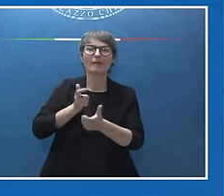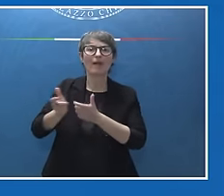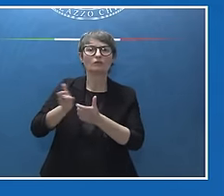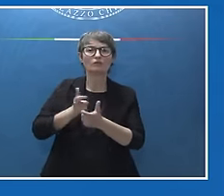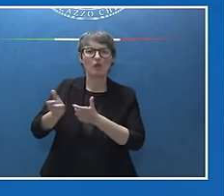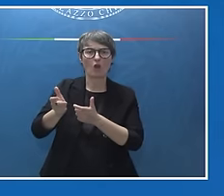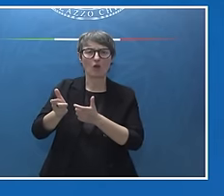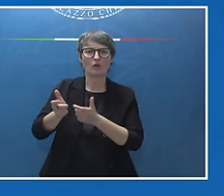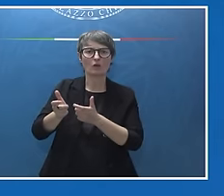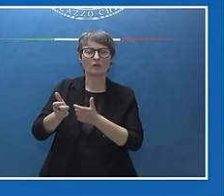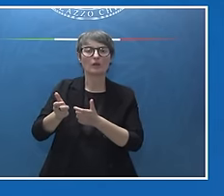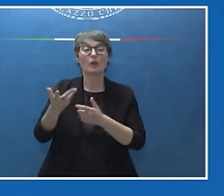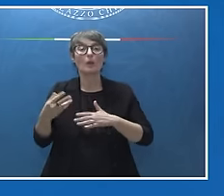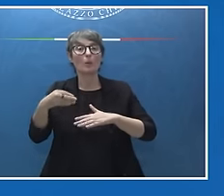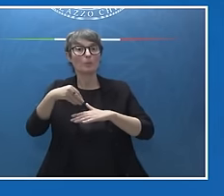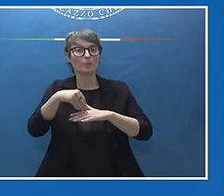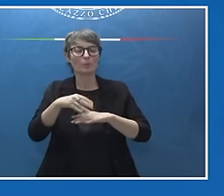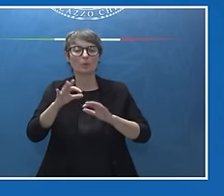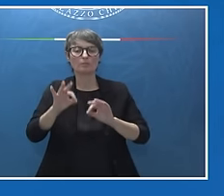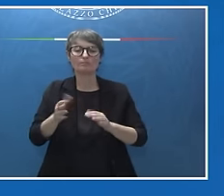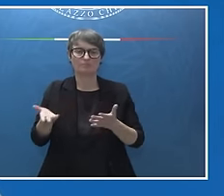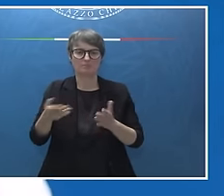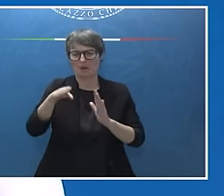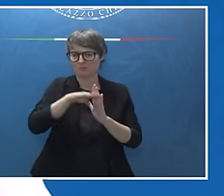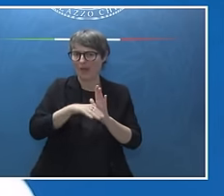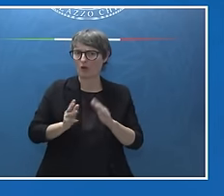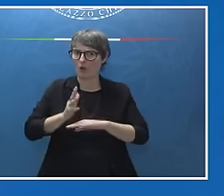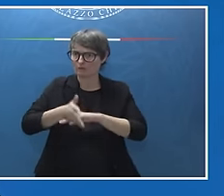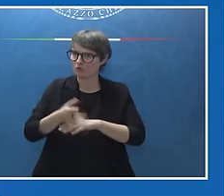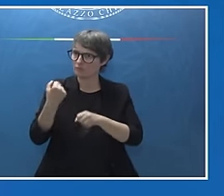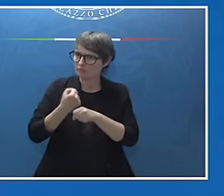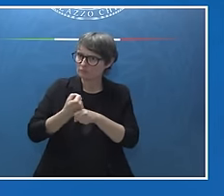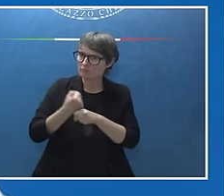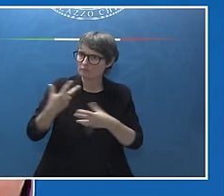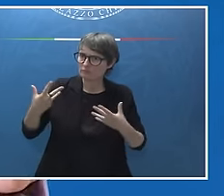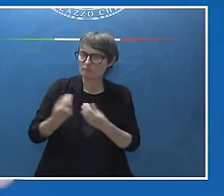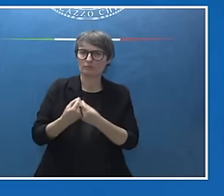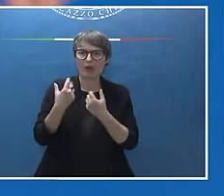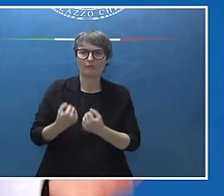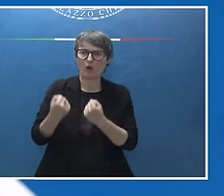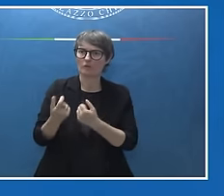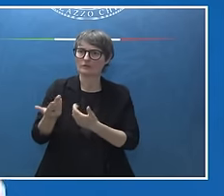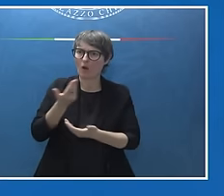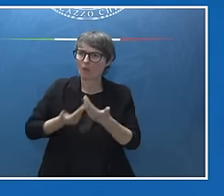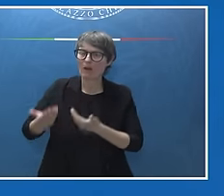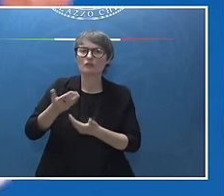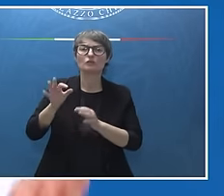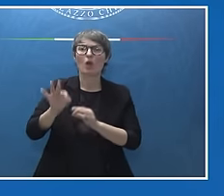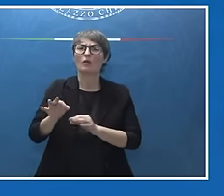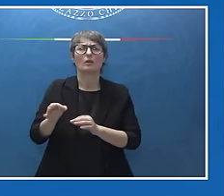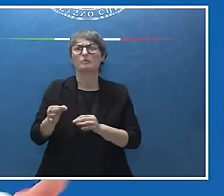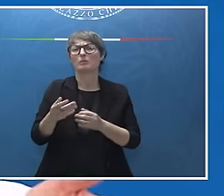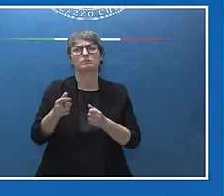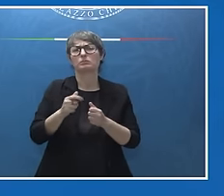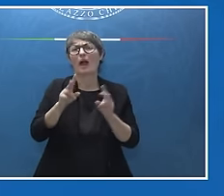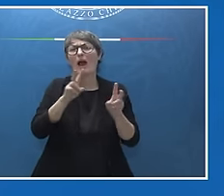che mentre chiaramente lavoriamo su questo piano d'azione per rafforzare la nostra cooperazione su moltissimi fronti a partire dal tema